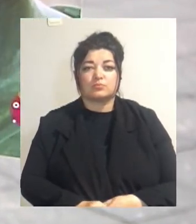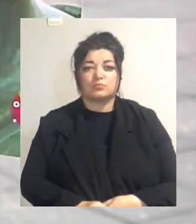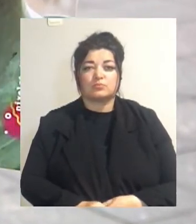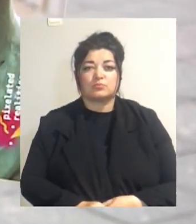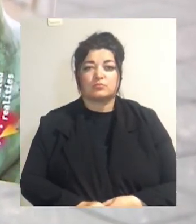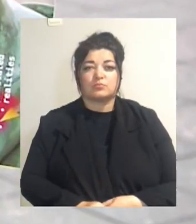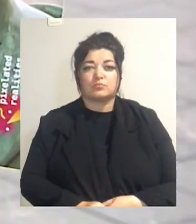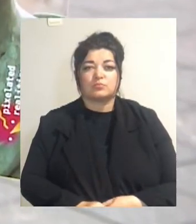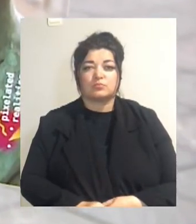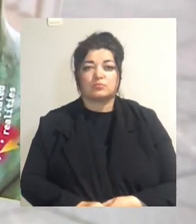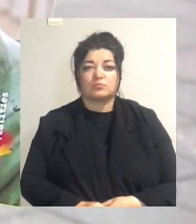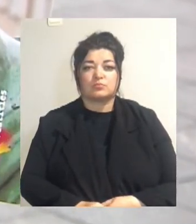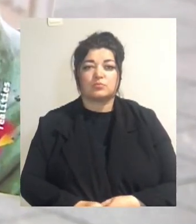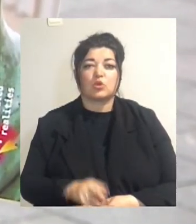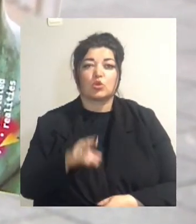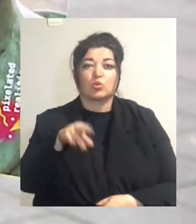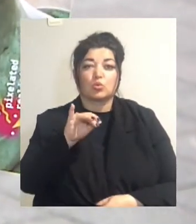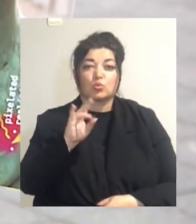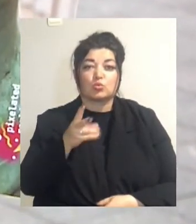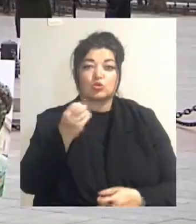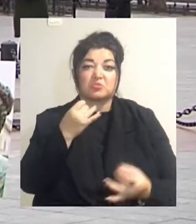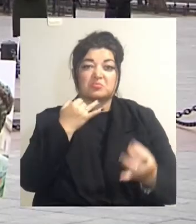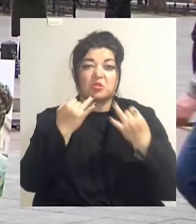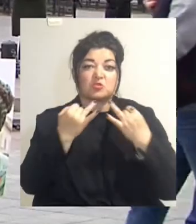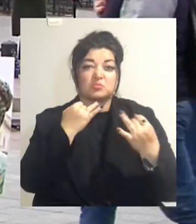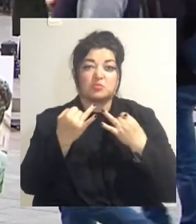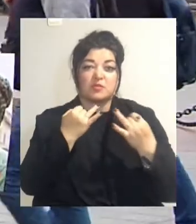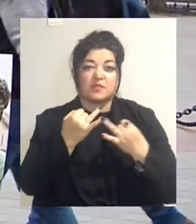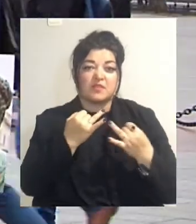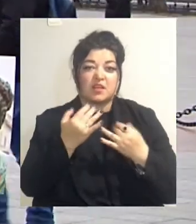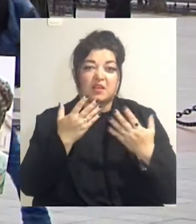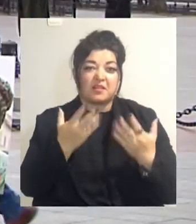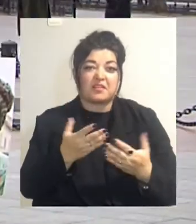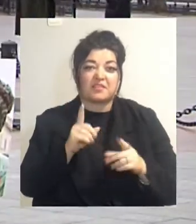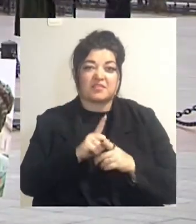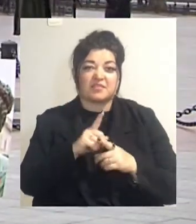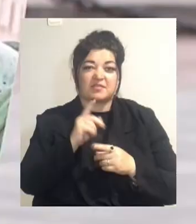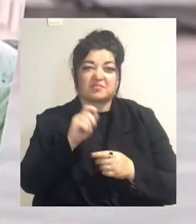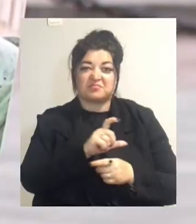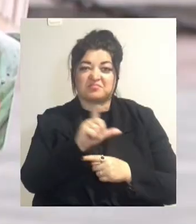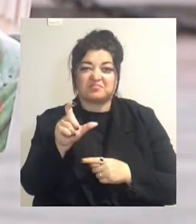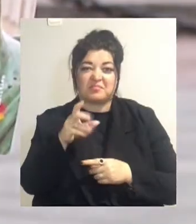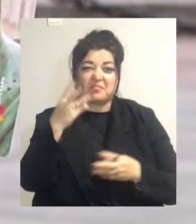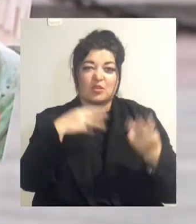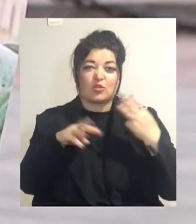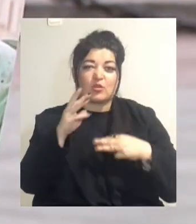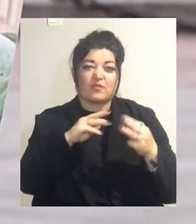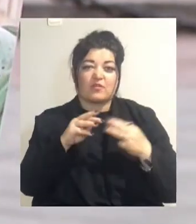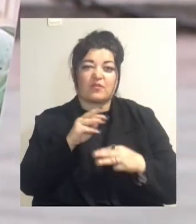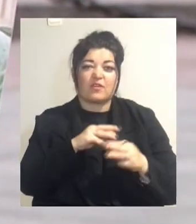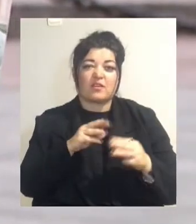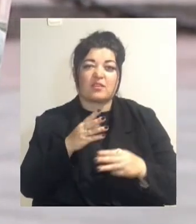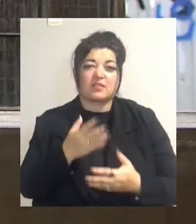Дюк, що розмовляє, один з проєктів – Федора Бойцова. Для його реалізації використали 3D-моделювання та доповнену реальність.